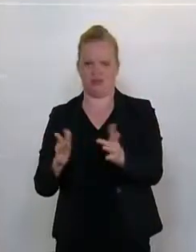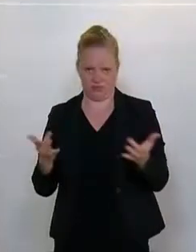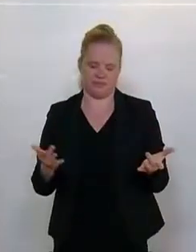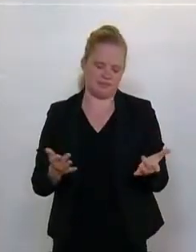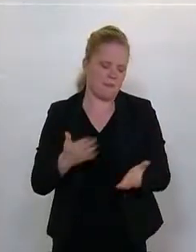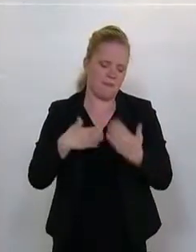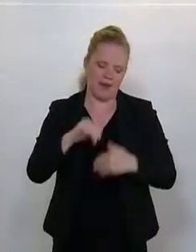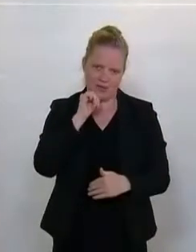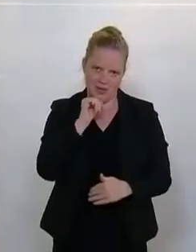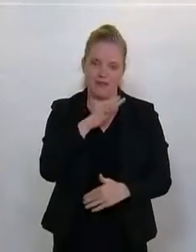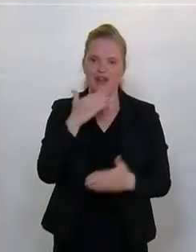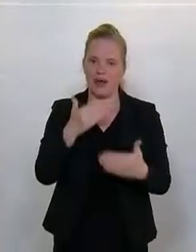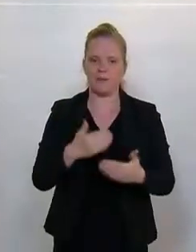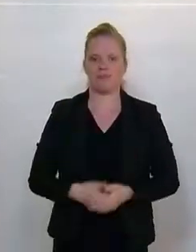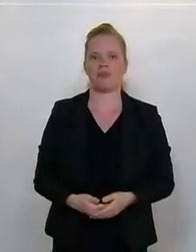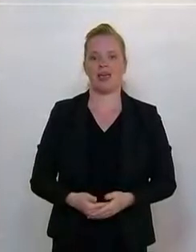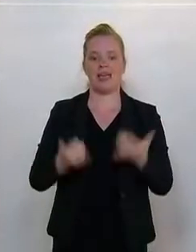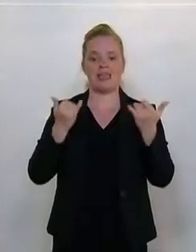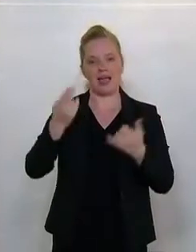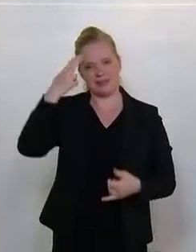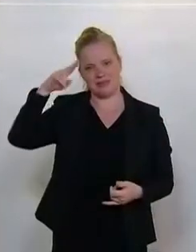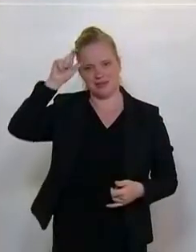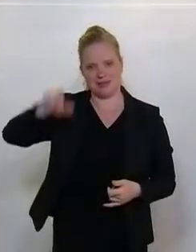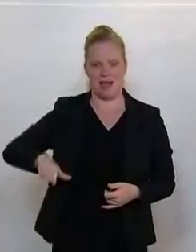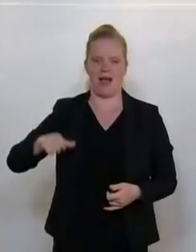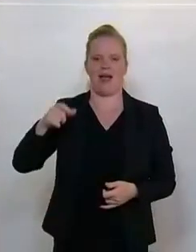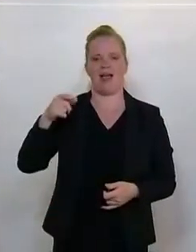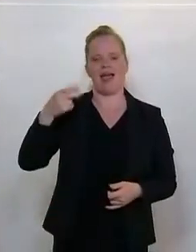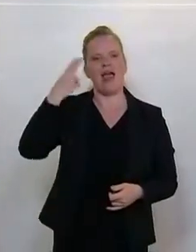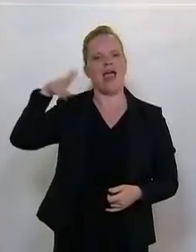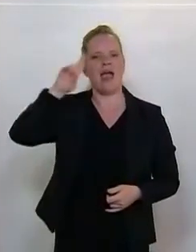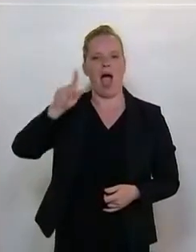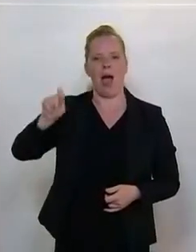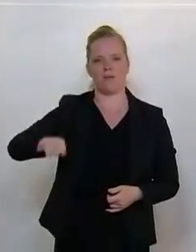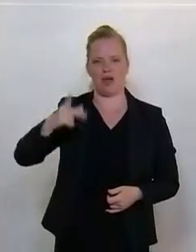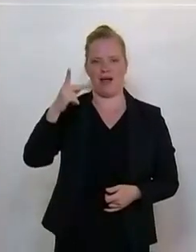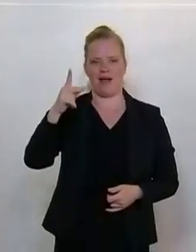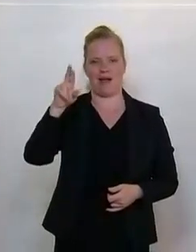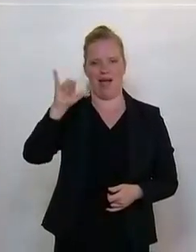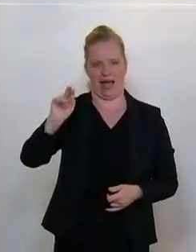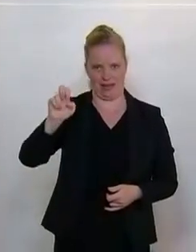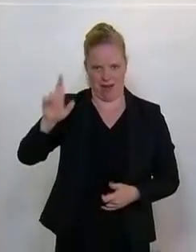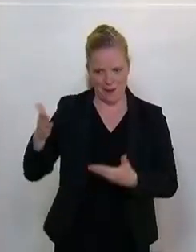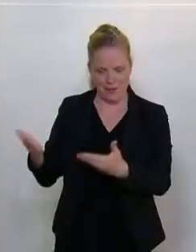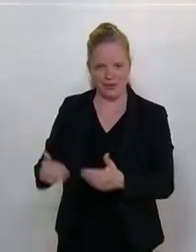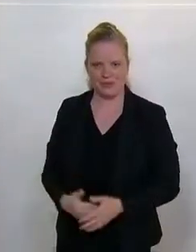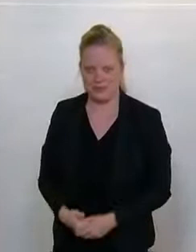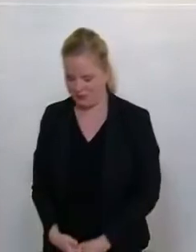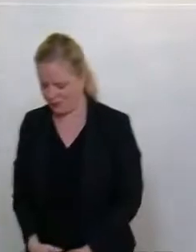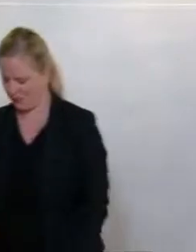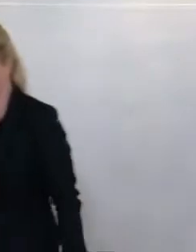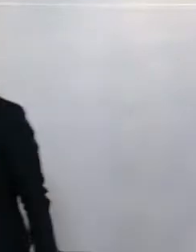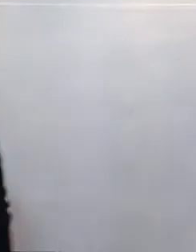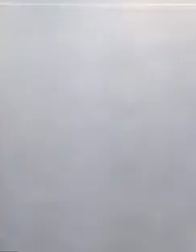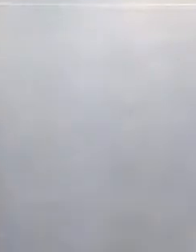sei der Ibiz-Untersuchungsausschuss. Der eigentliche Skandal sei das Liegen von Dokumenten seitens der Opposition, betont der Fraktionsführer im